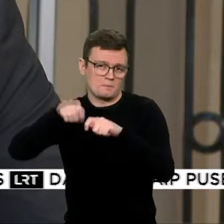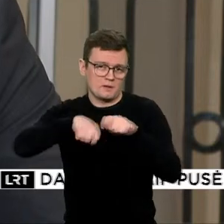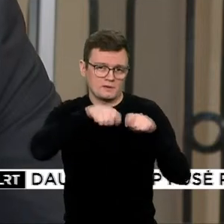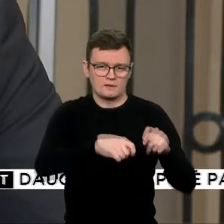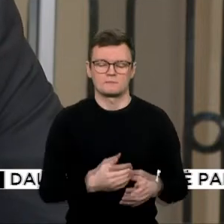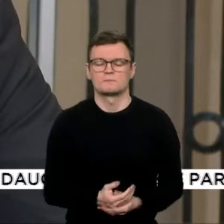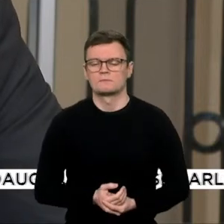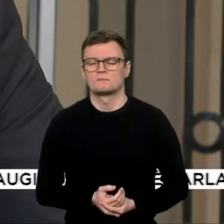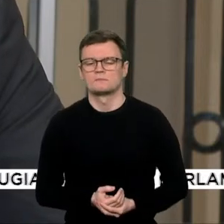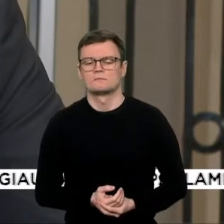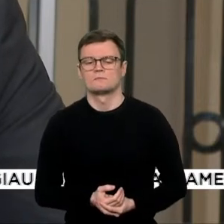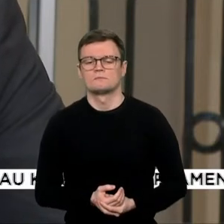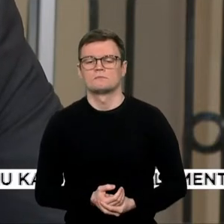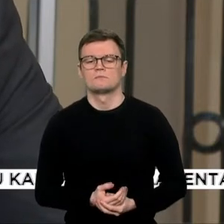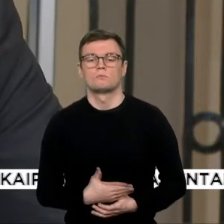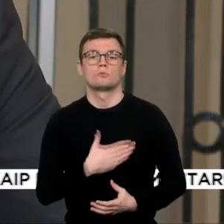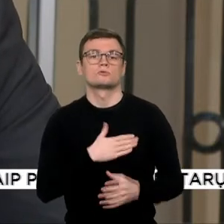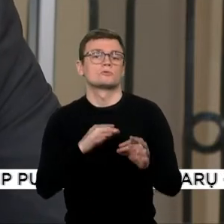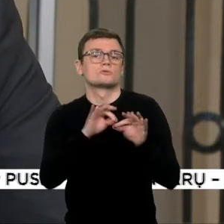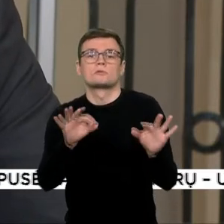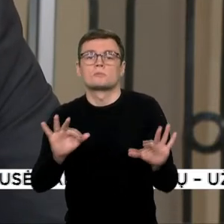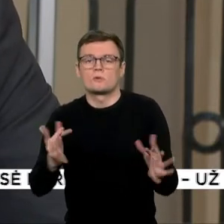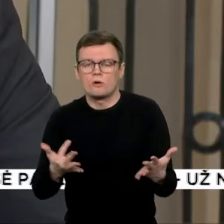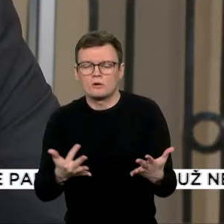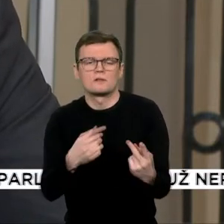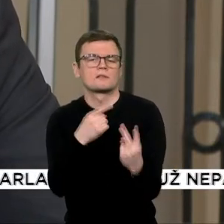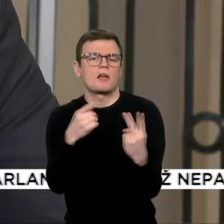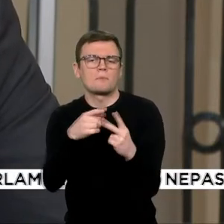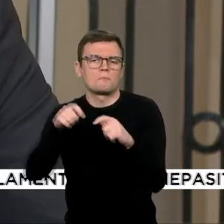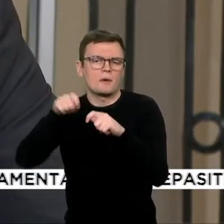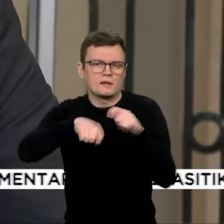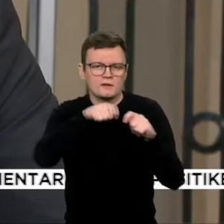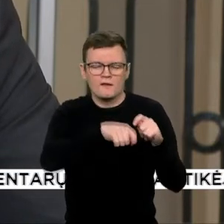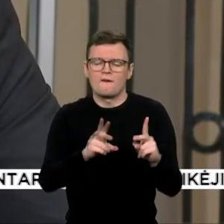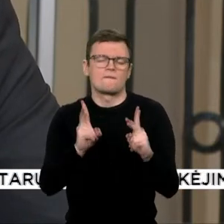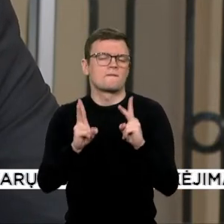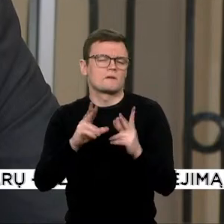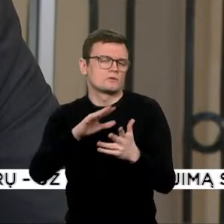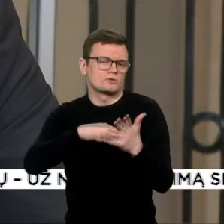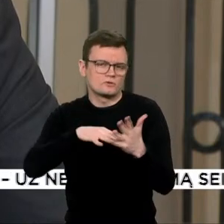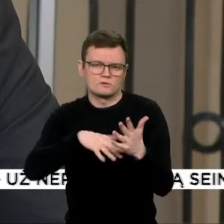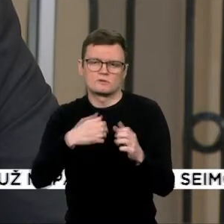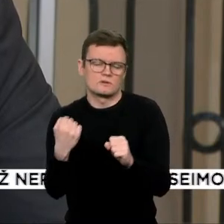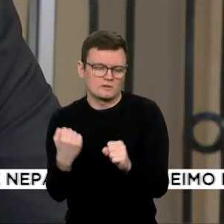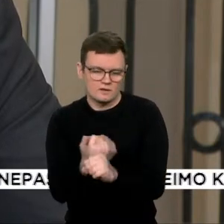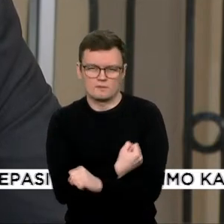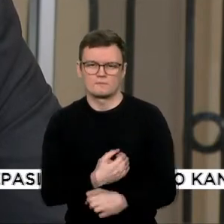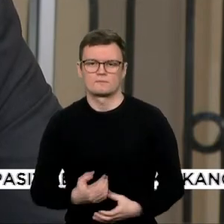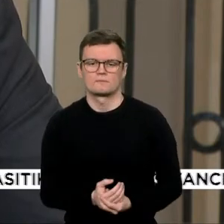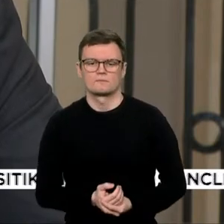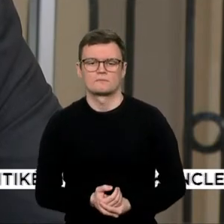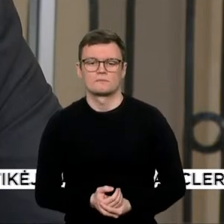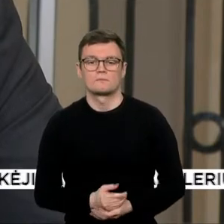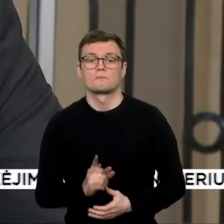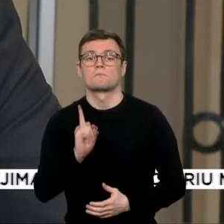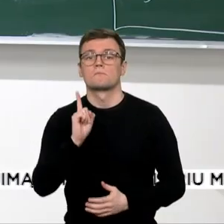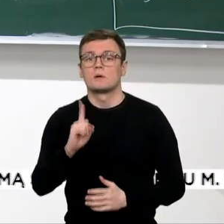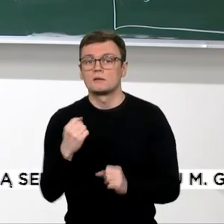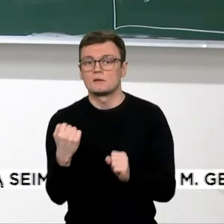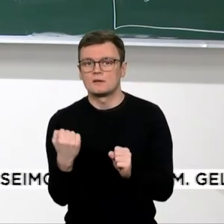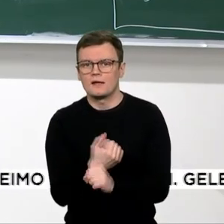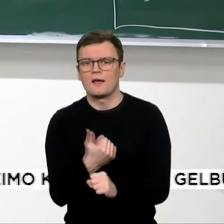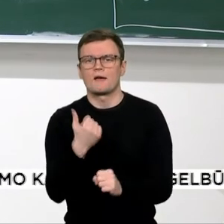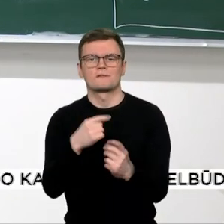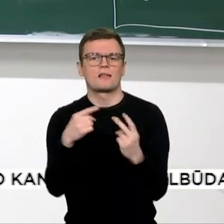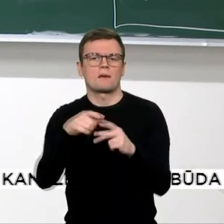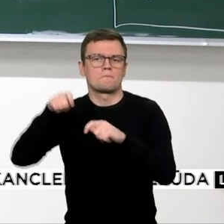yra, kad tarpiniai vyktų toliau ir kad jie vyktų taip, kad atitiktų tarpinių patikrinimų funkciją.